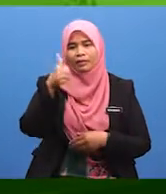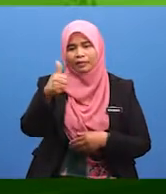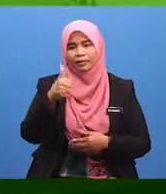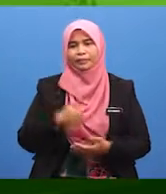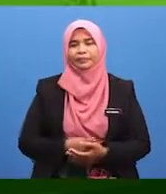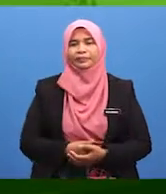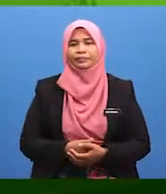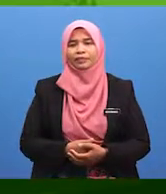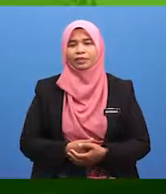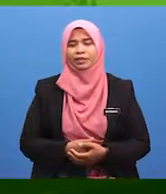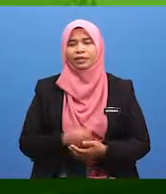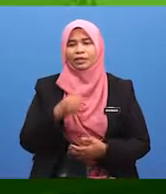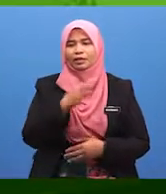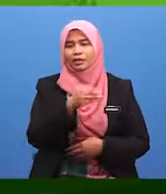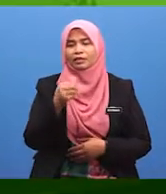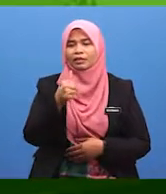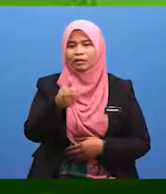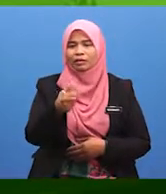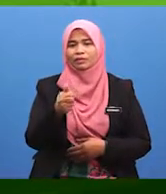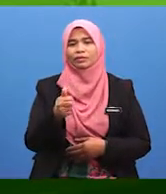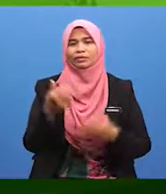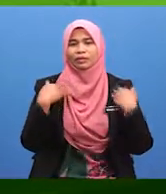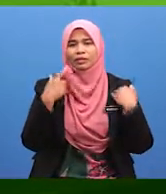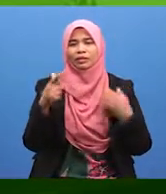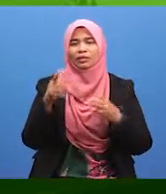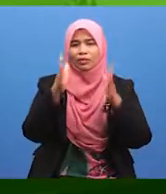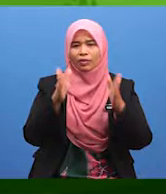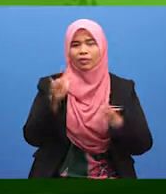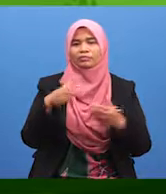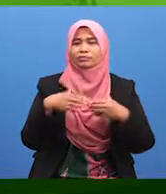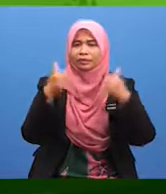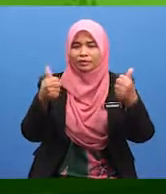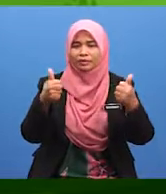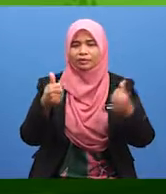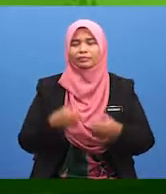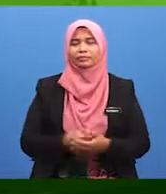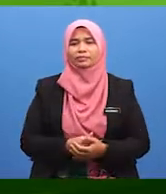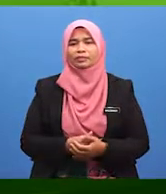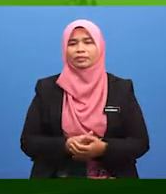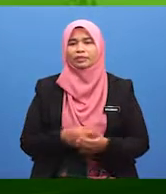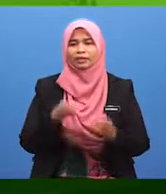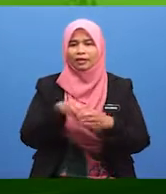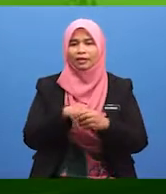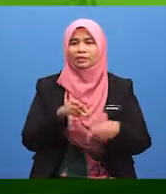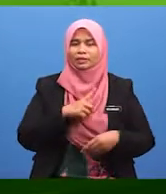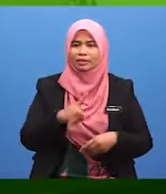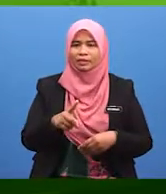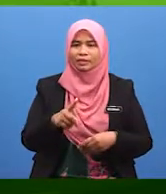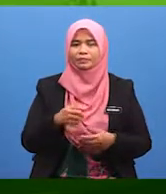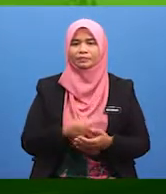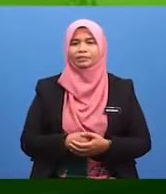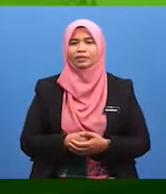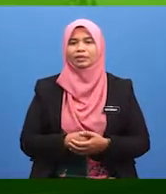baik dan kamu adalah orang yang hebat. Dalam Islam